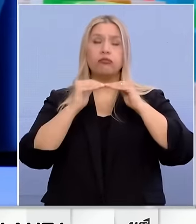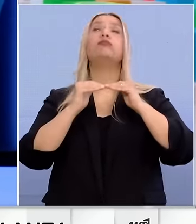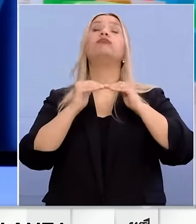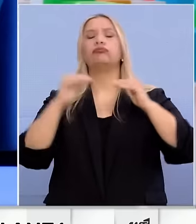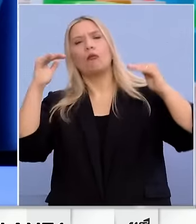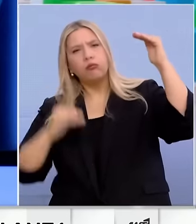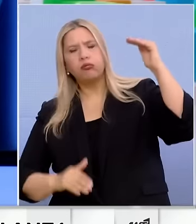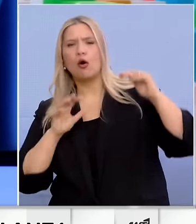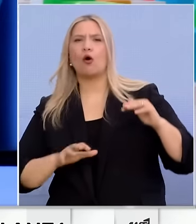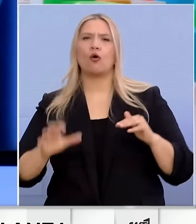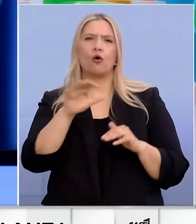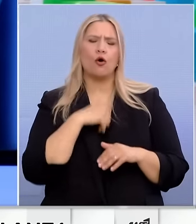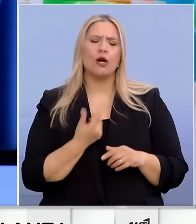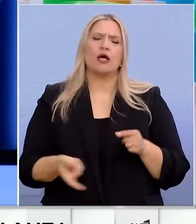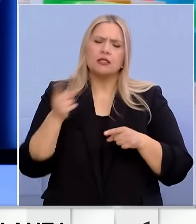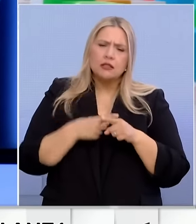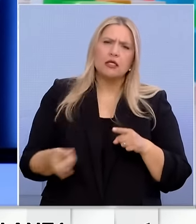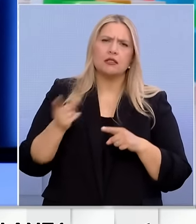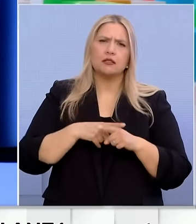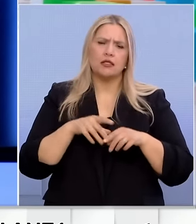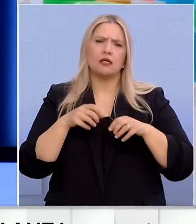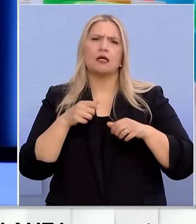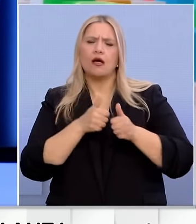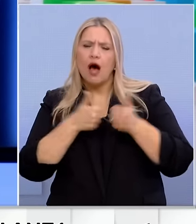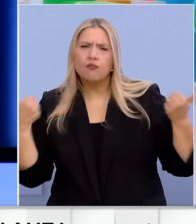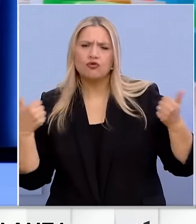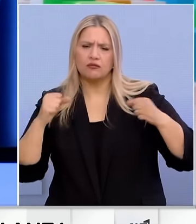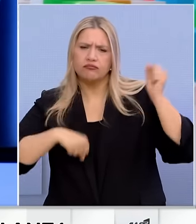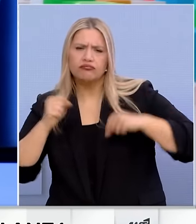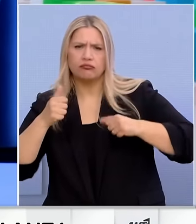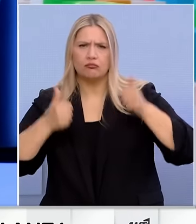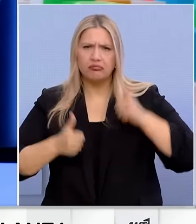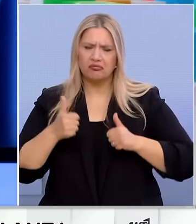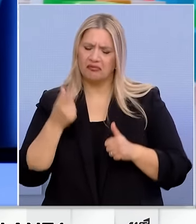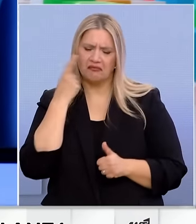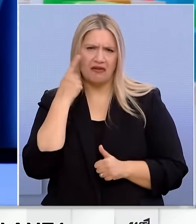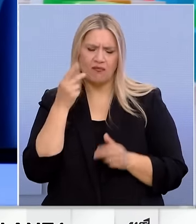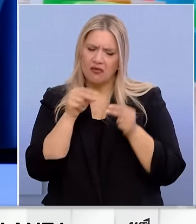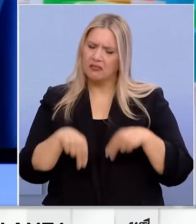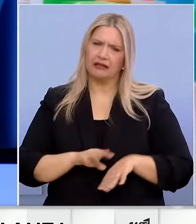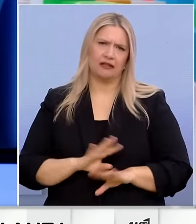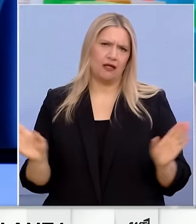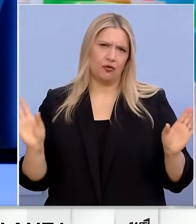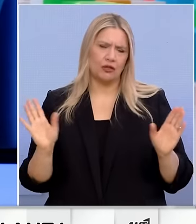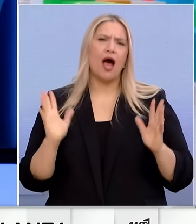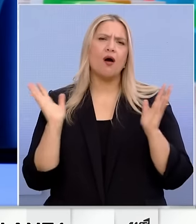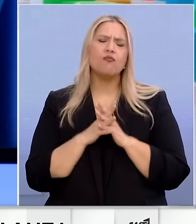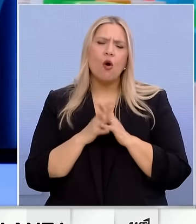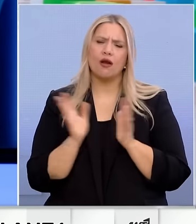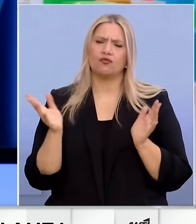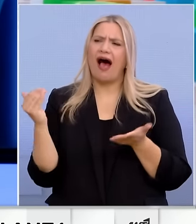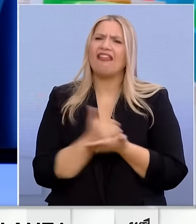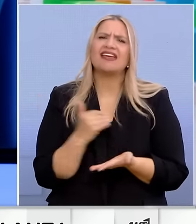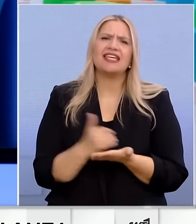λαούς και οξύνονται συνεχώς οι αντιθέσεις και οι ανταγωνισμοί τα βλέπουμε και στην πράξη. Η Ευρώπη των πολέμων της αδικίας